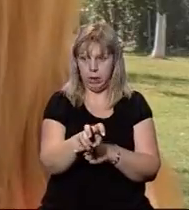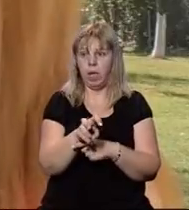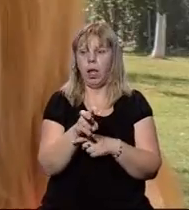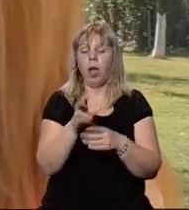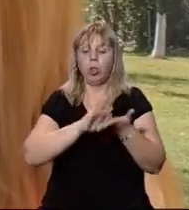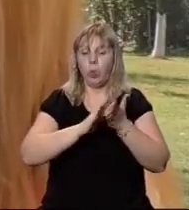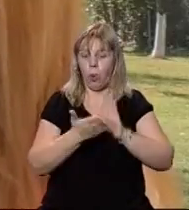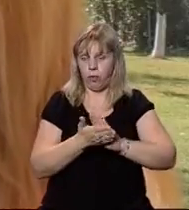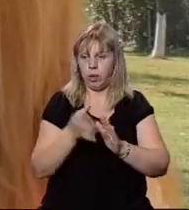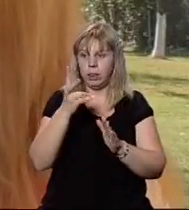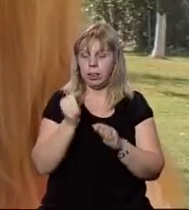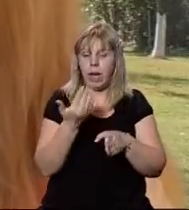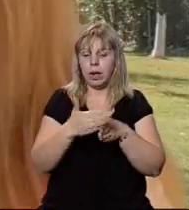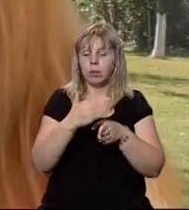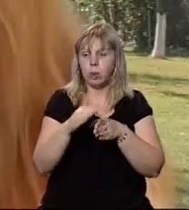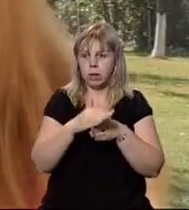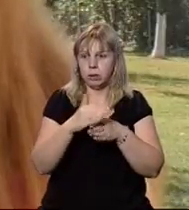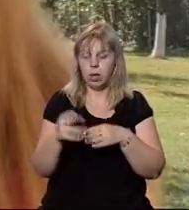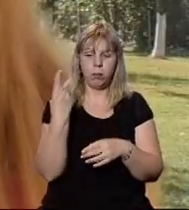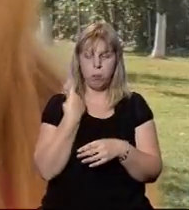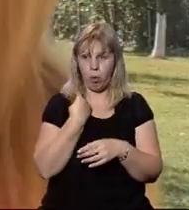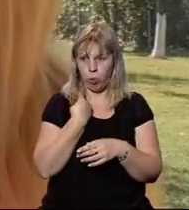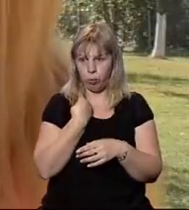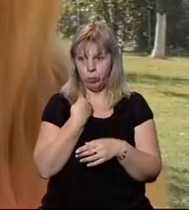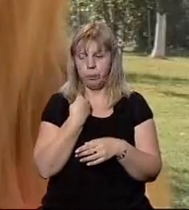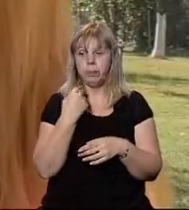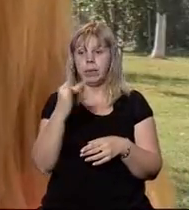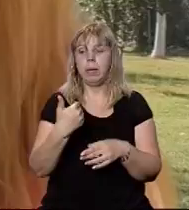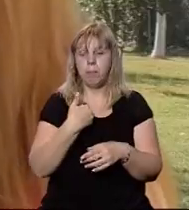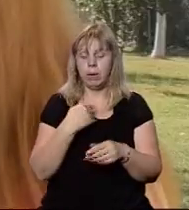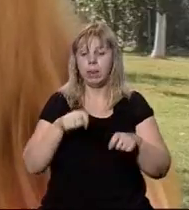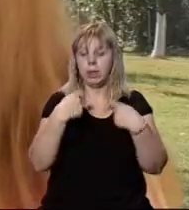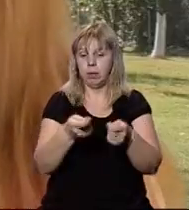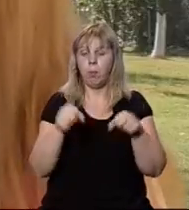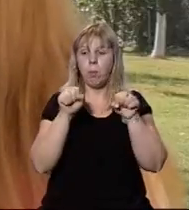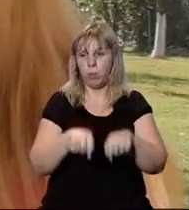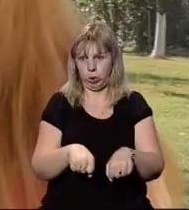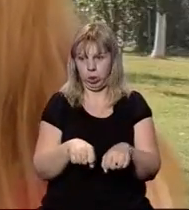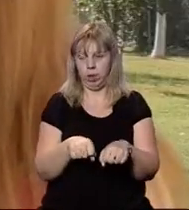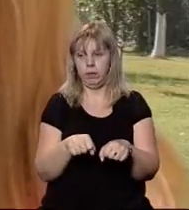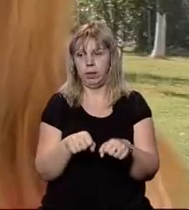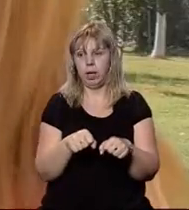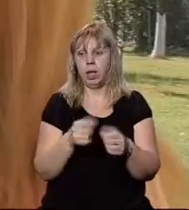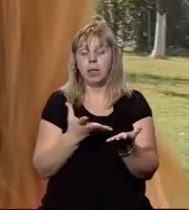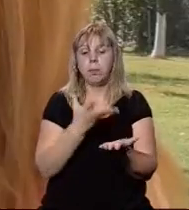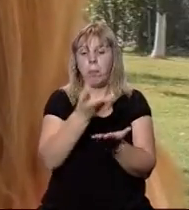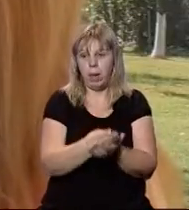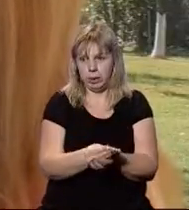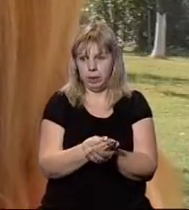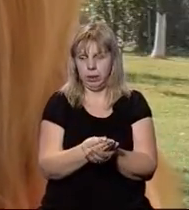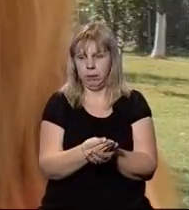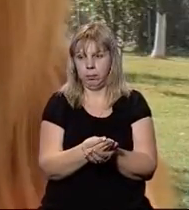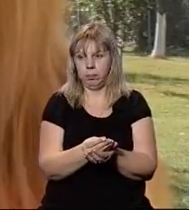укласти угоду на реструктуризацію боргу, і ми надамо можливість, сплативши